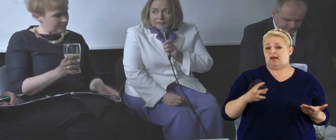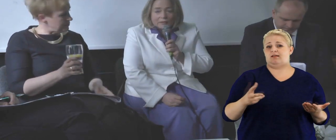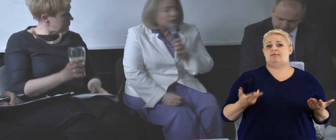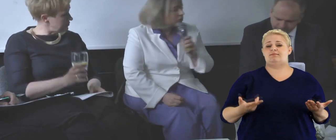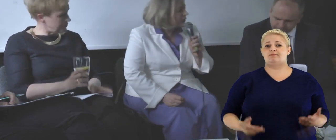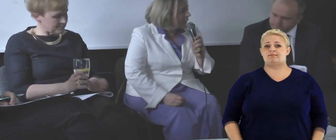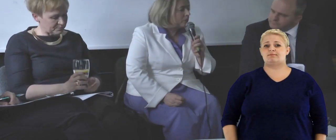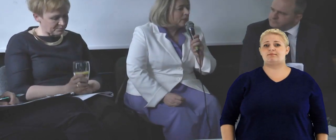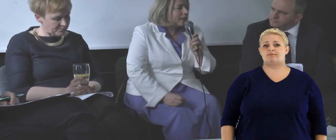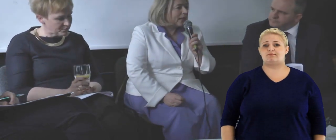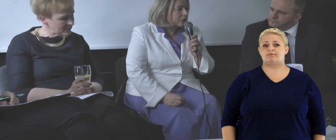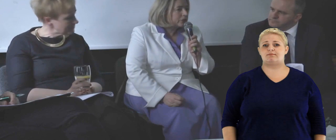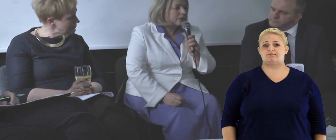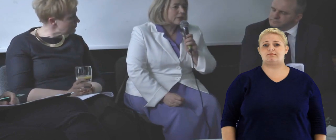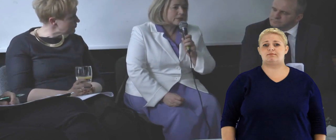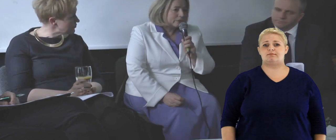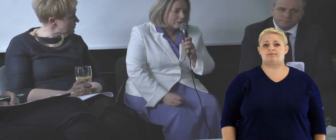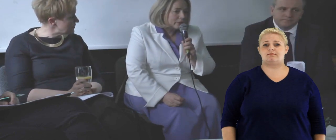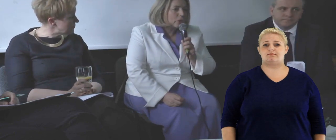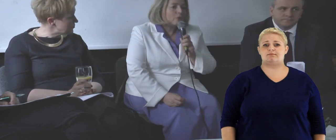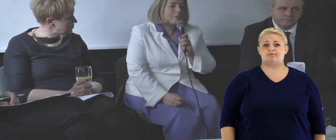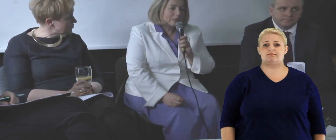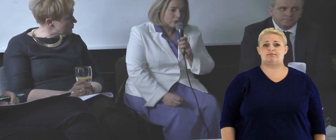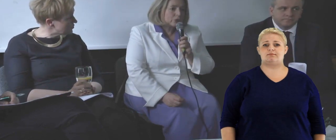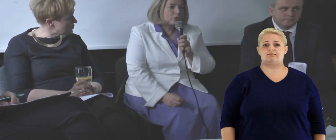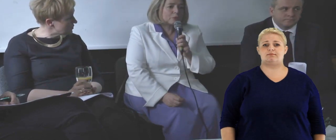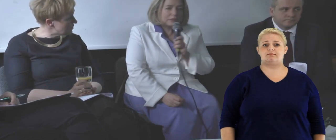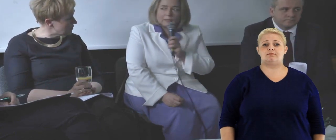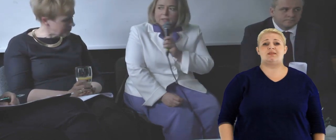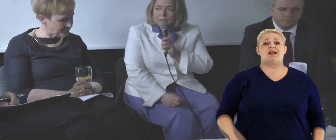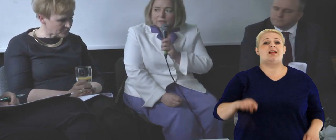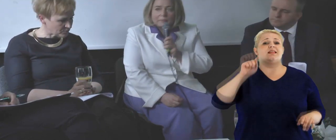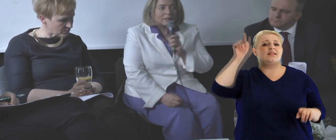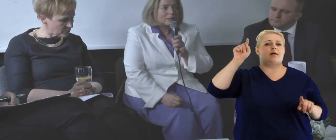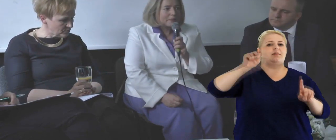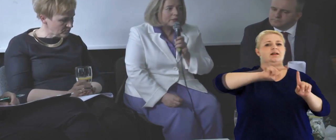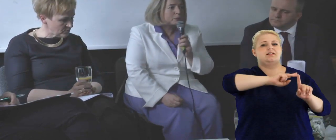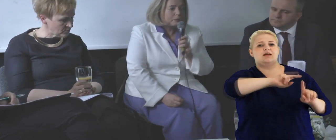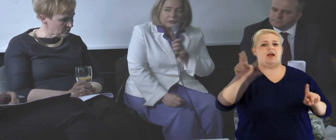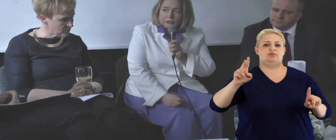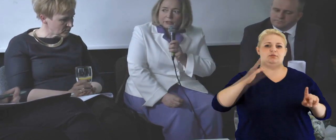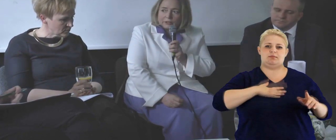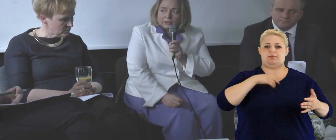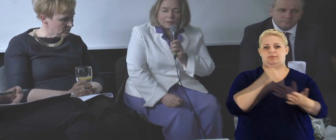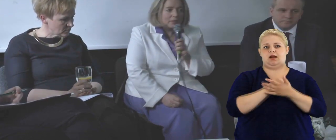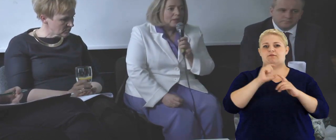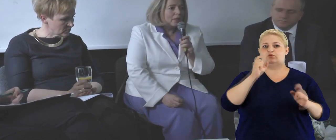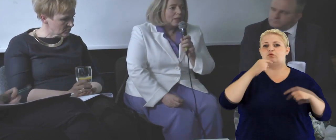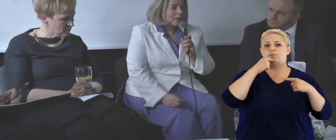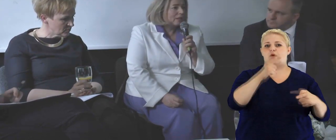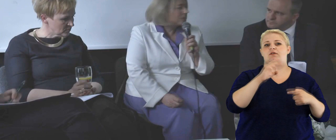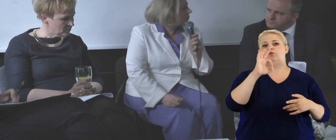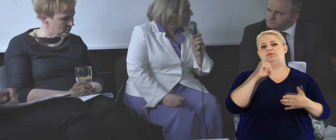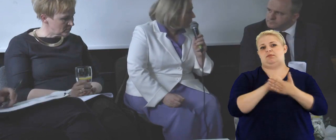tak, że tam każdy, kto ma coś do powiedzenia na temat spraw publicznych